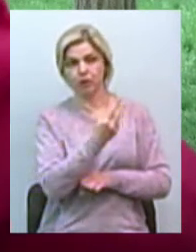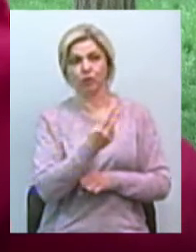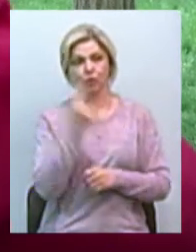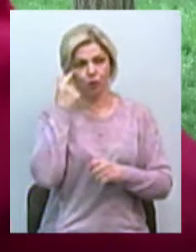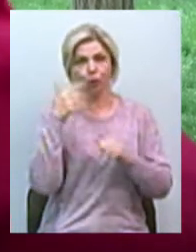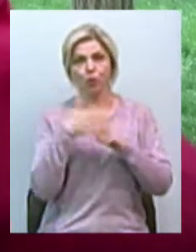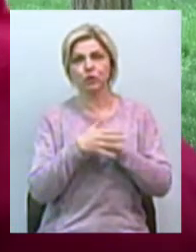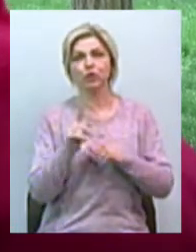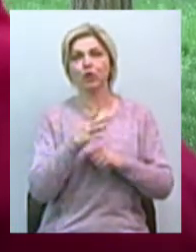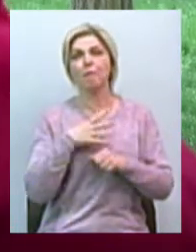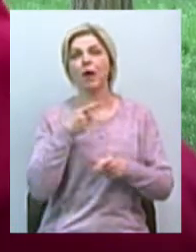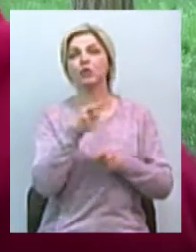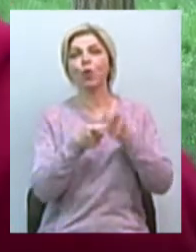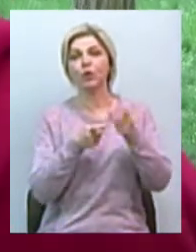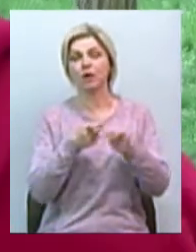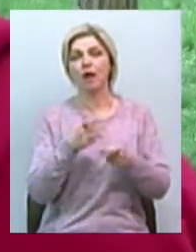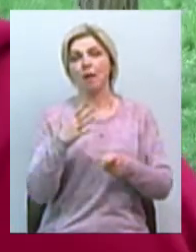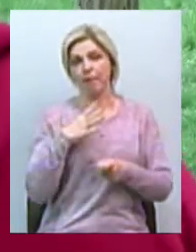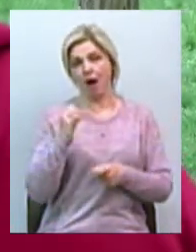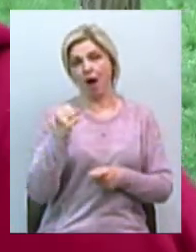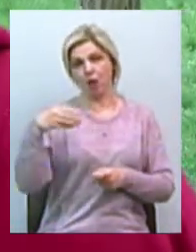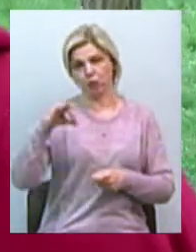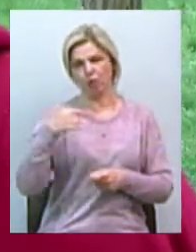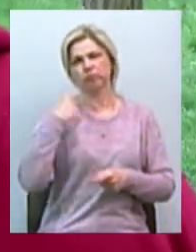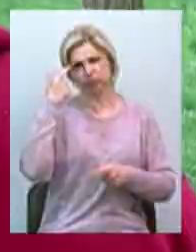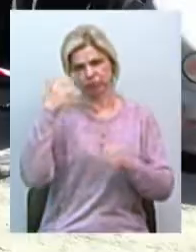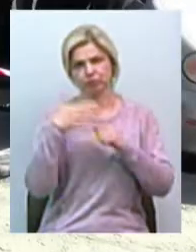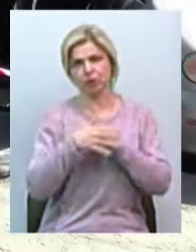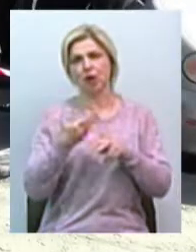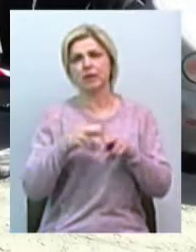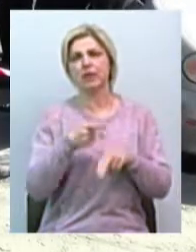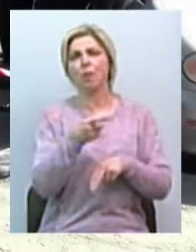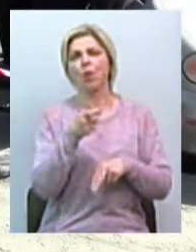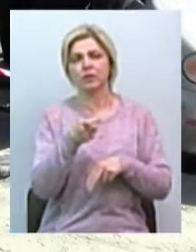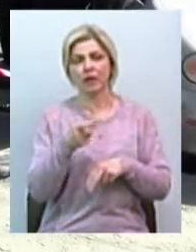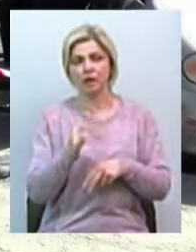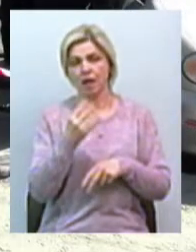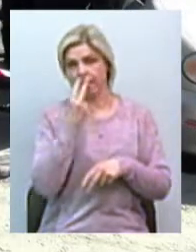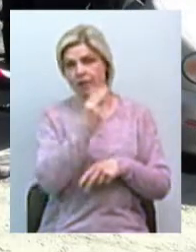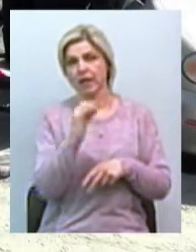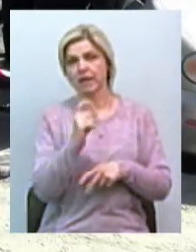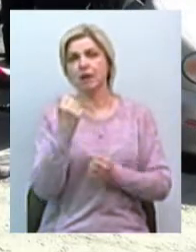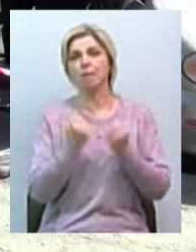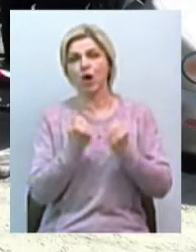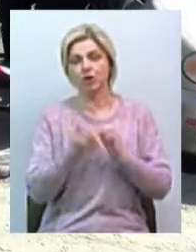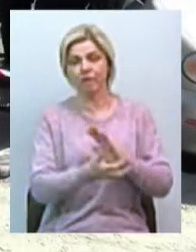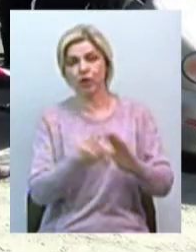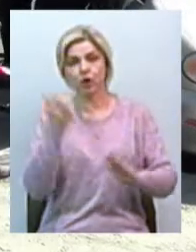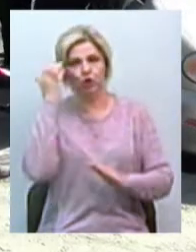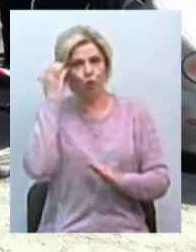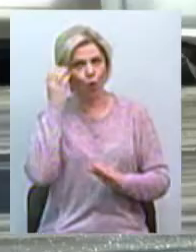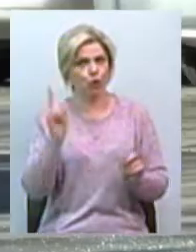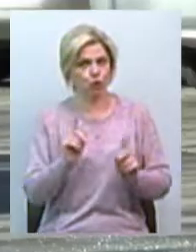Зрозумів, що були постріли. Був в АТО, тому зрозумів, що то постріли. Дивлюсь, через машини витягують якийсь чорний предмет.